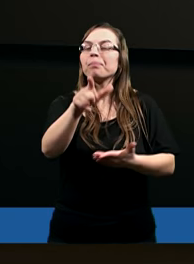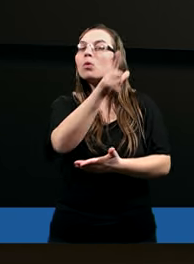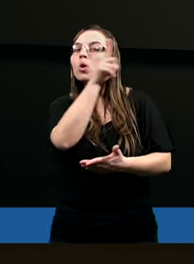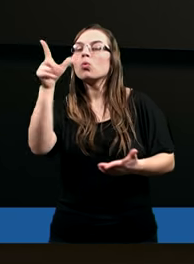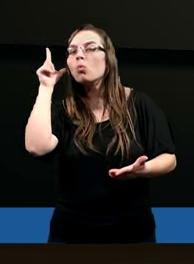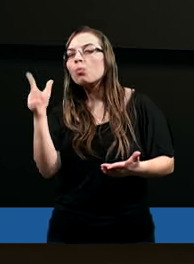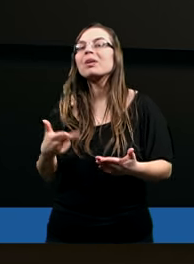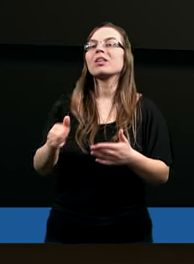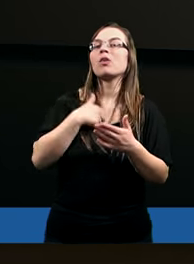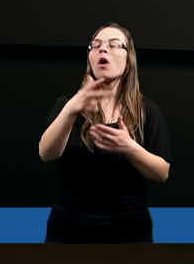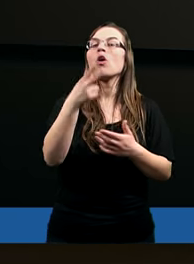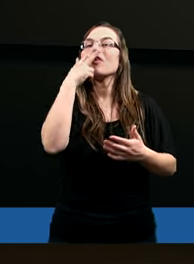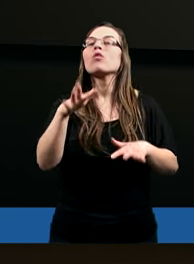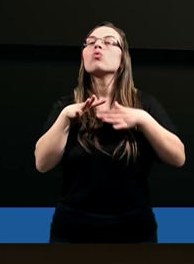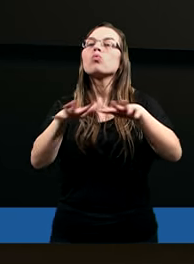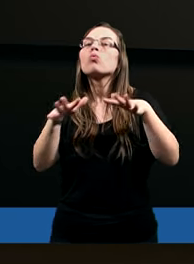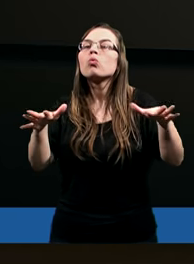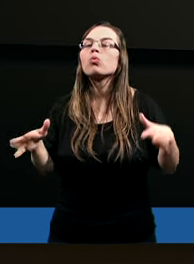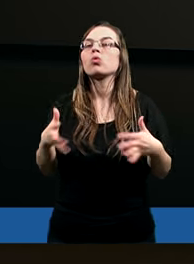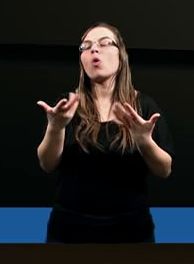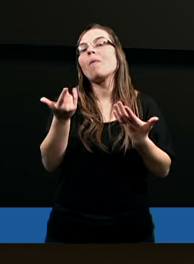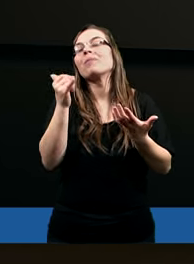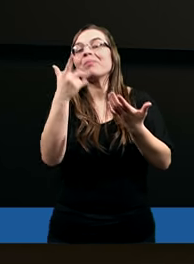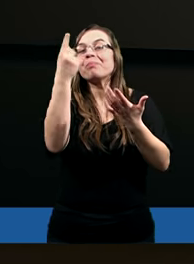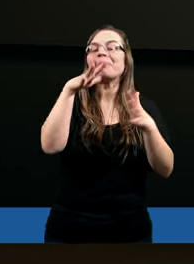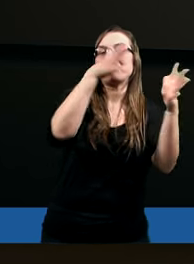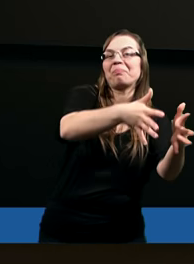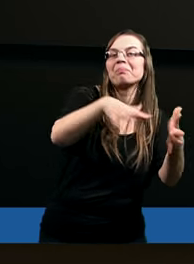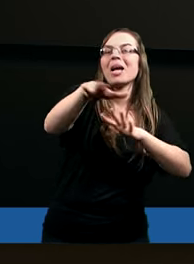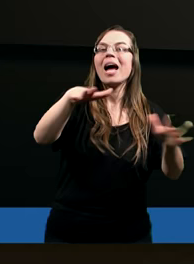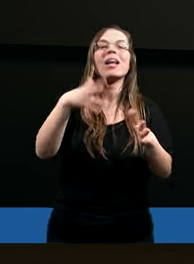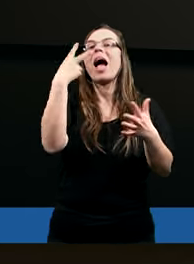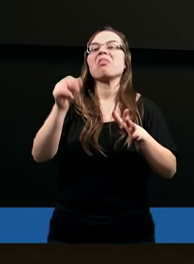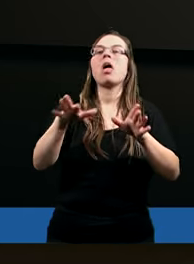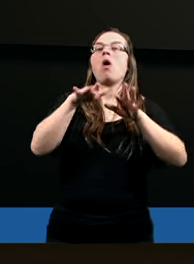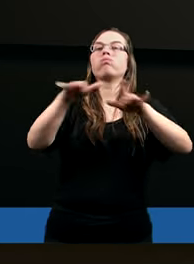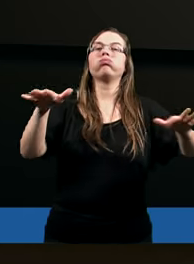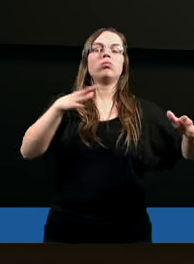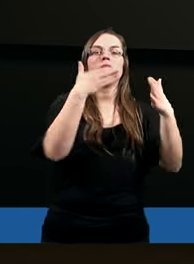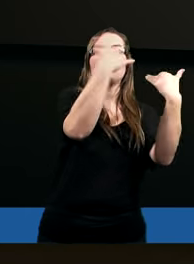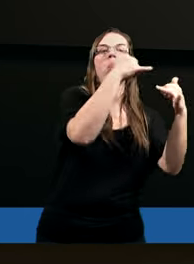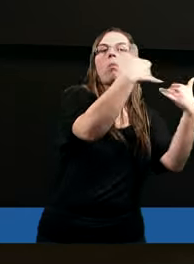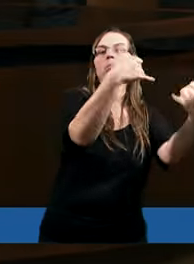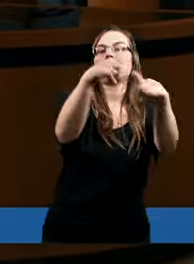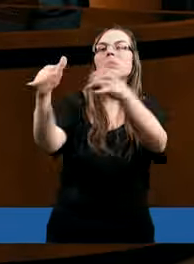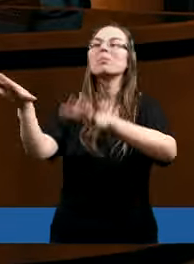ludźmi, gdzie ich jest dużo na jednym miejscu, a nie takimi rozproszonymi?